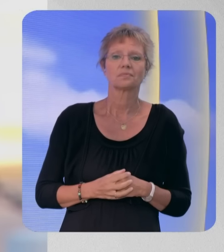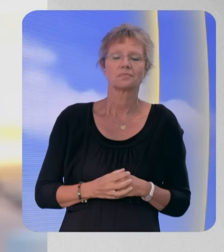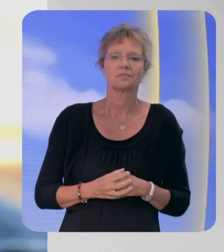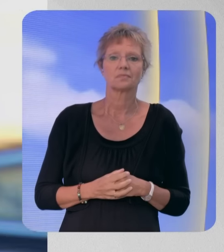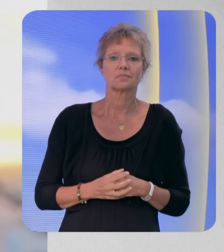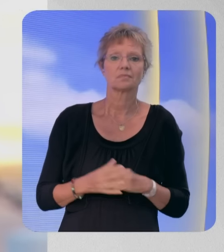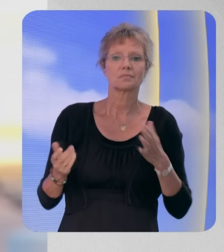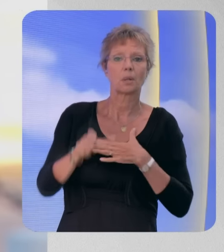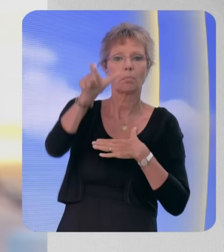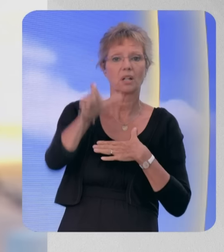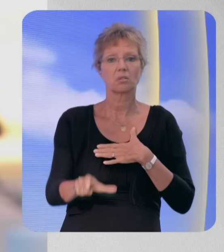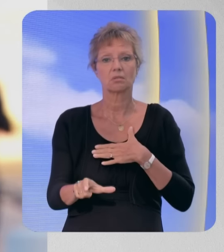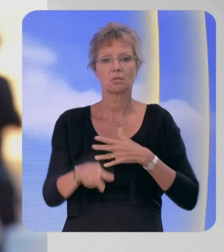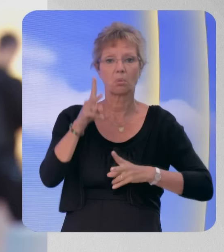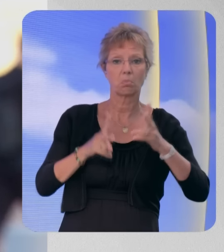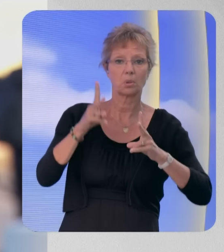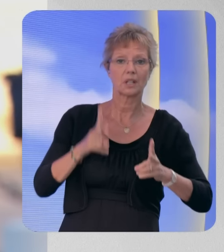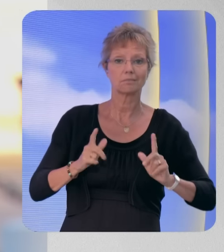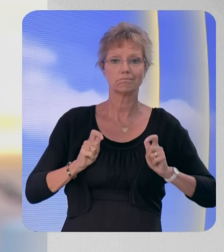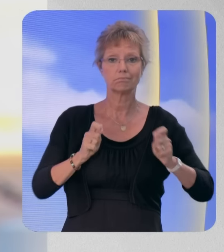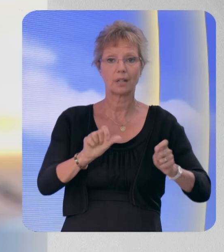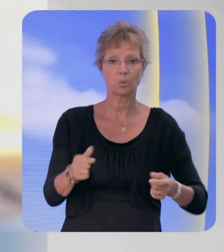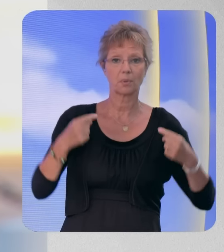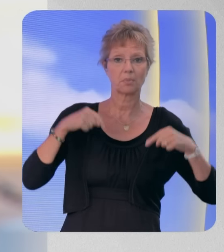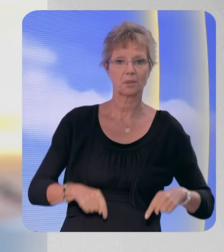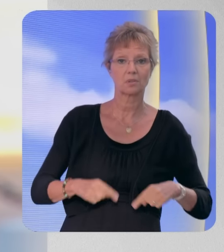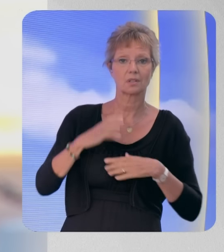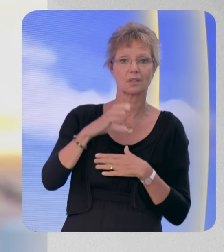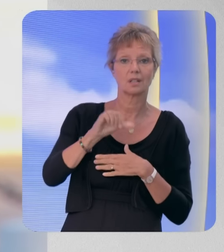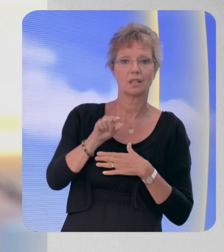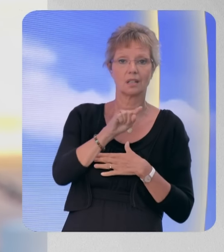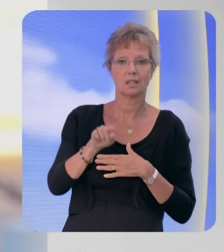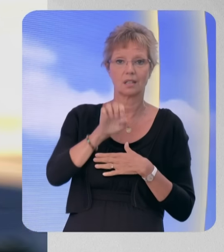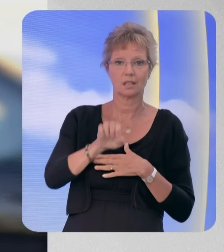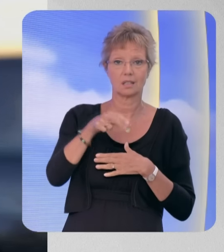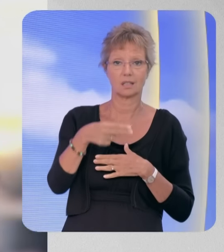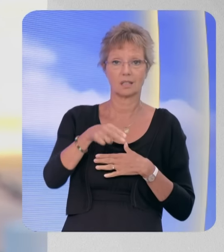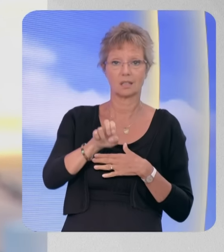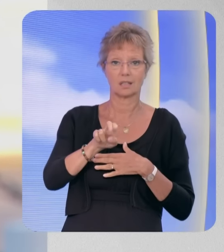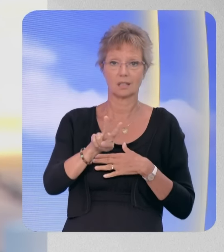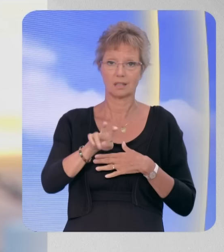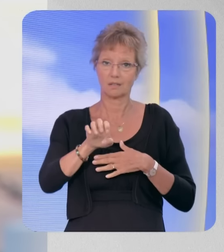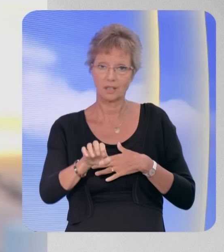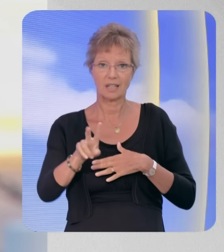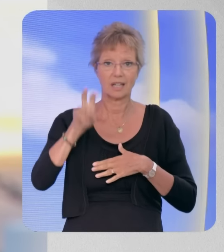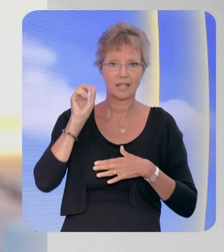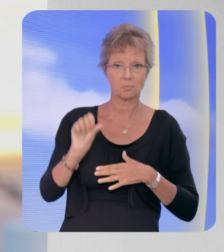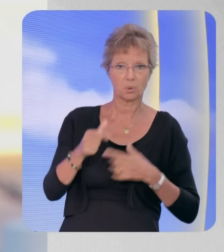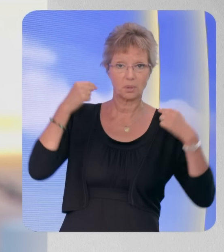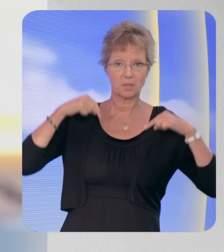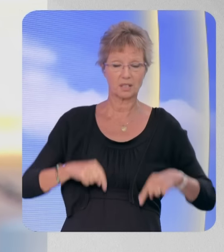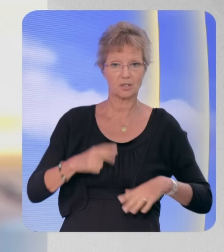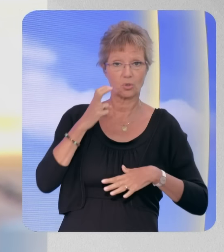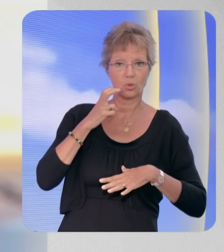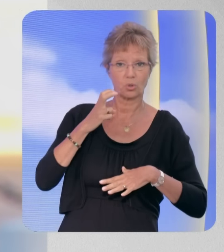celui qui sera peut-être l'homme du jour, Bernard Cazeneuve, ancien Premier ministre de François Hollande, qui sera reçu dans tout juste